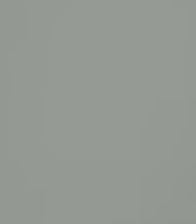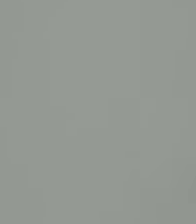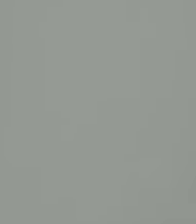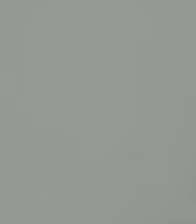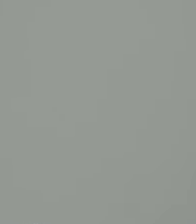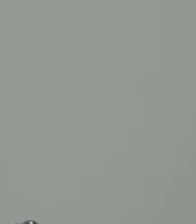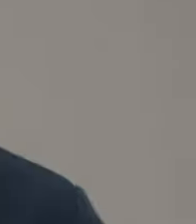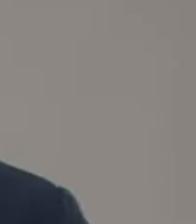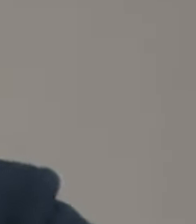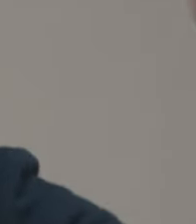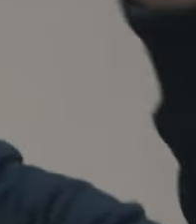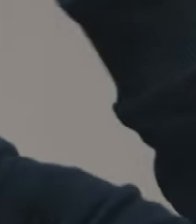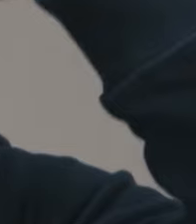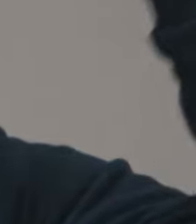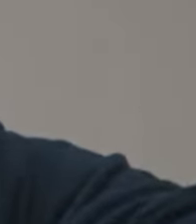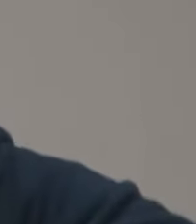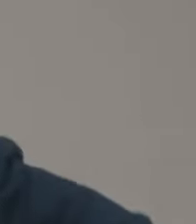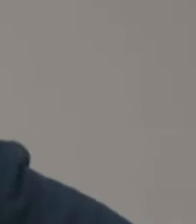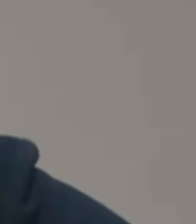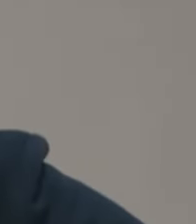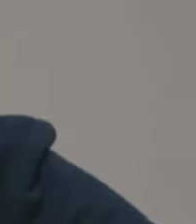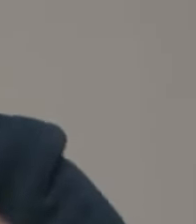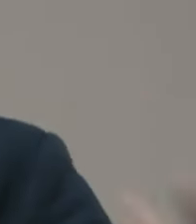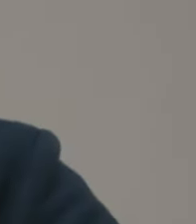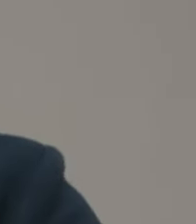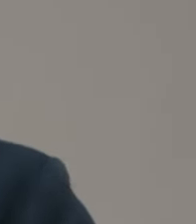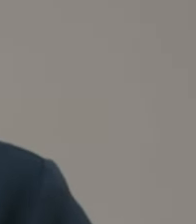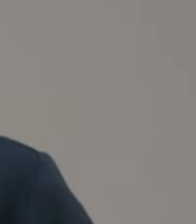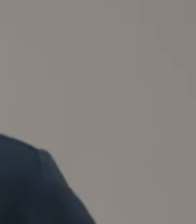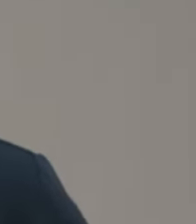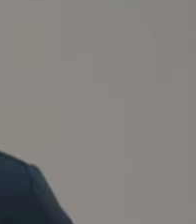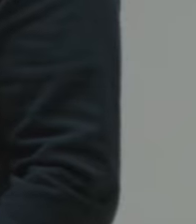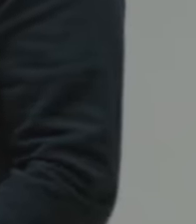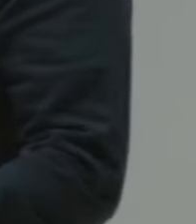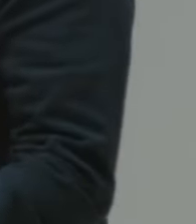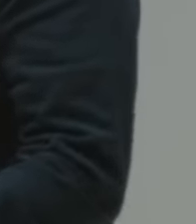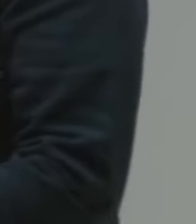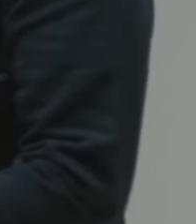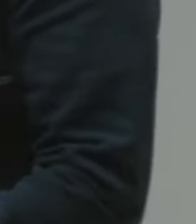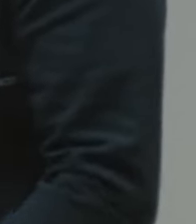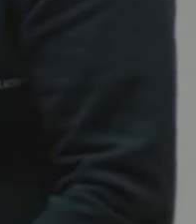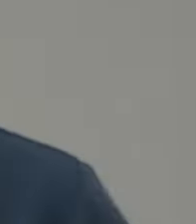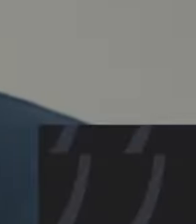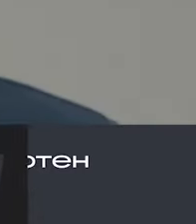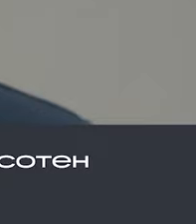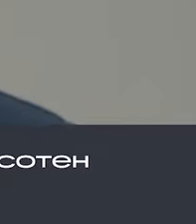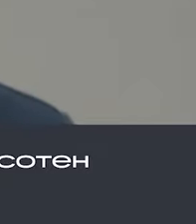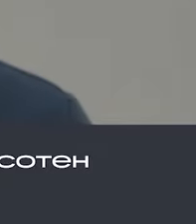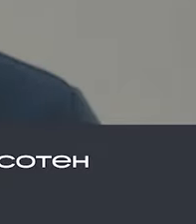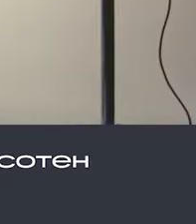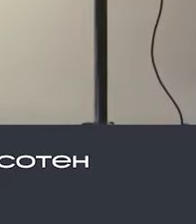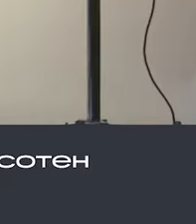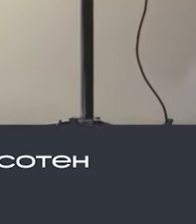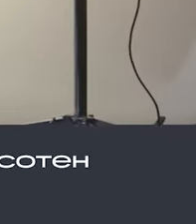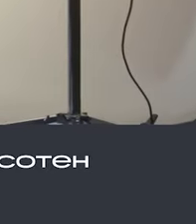Без спойлеров сложно. С 2030 какого-то года софтскиллы будут преобладать в процессе найма над хардскиллами. В этом что-то